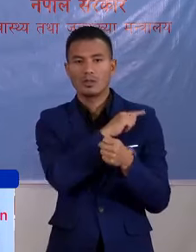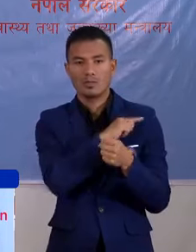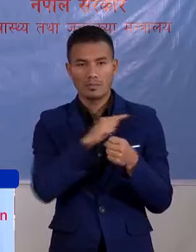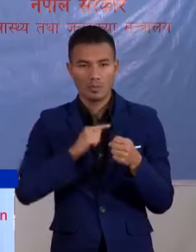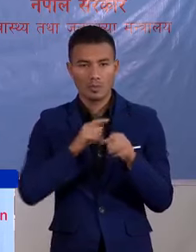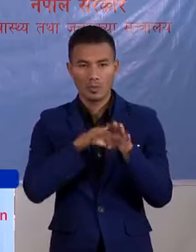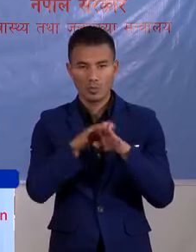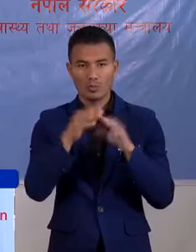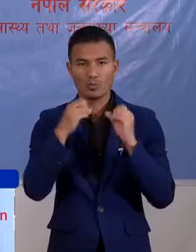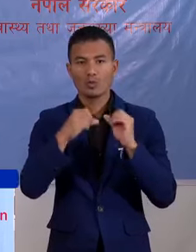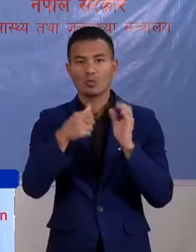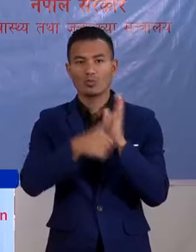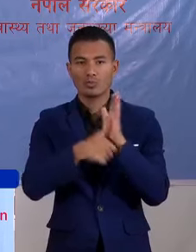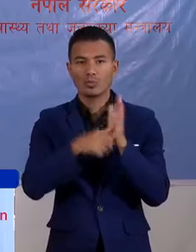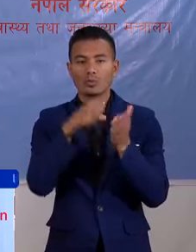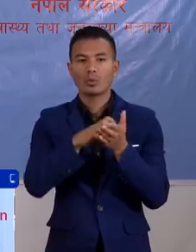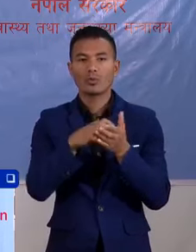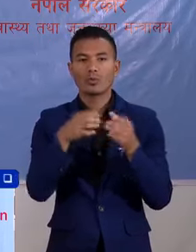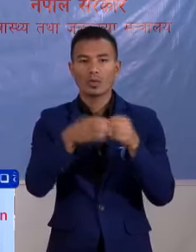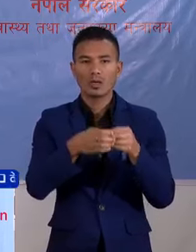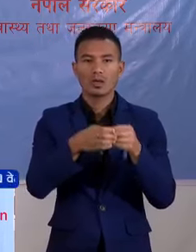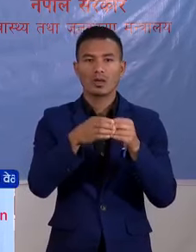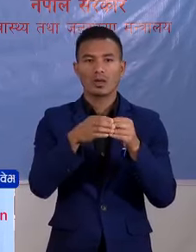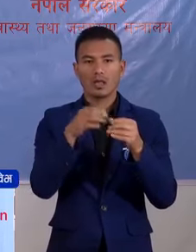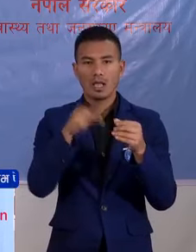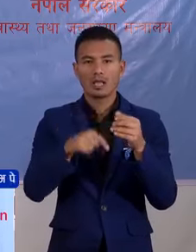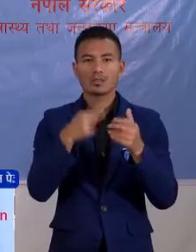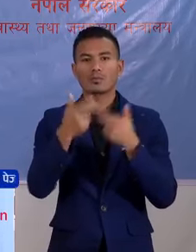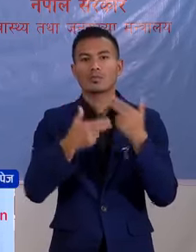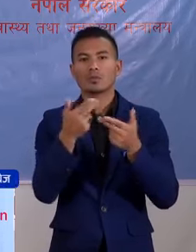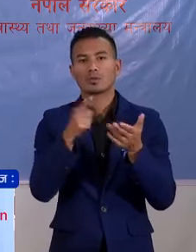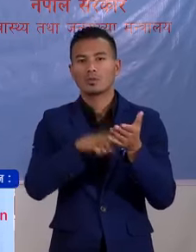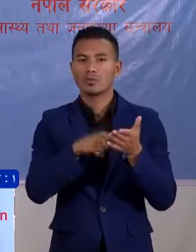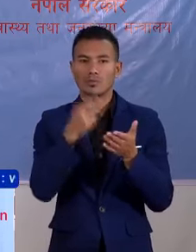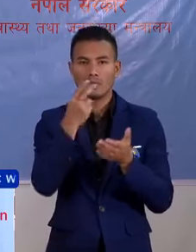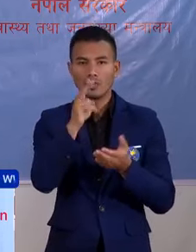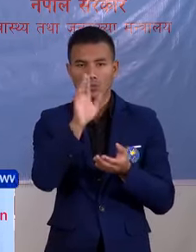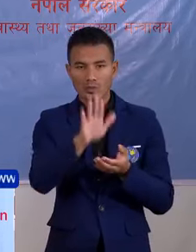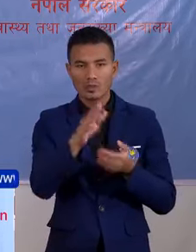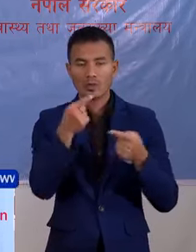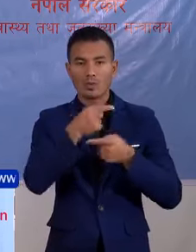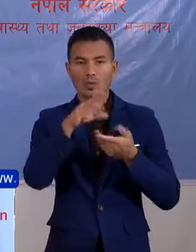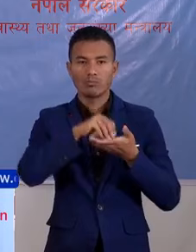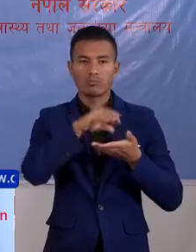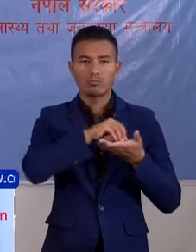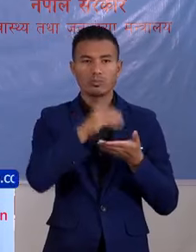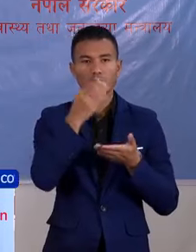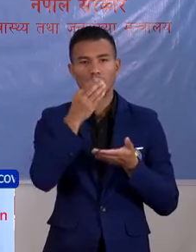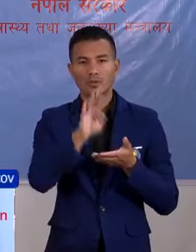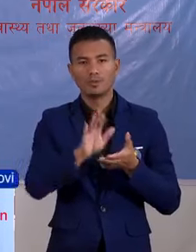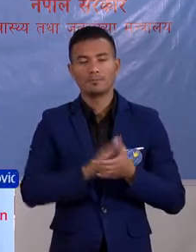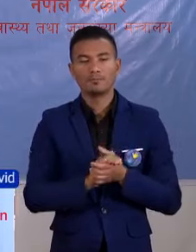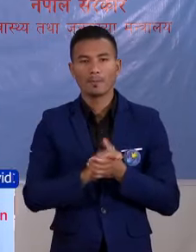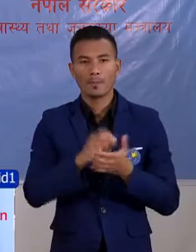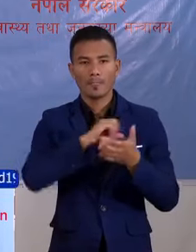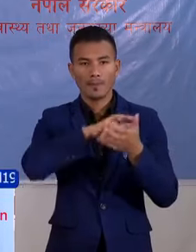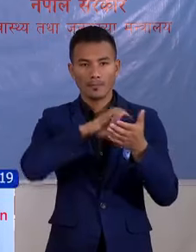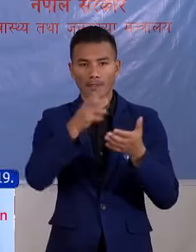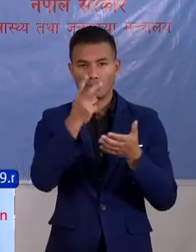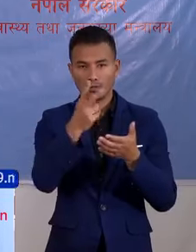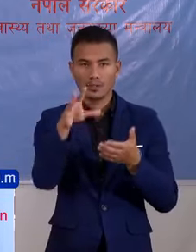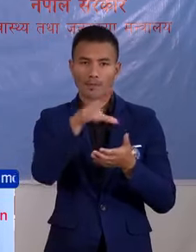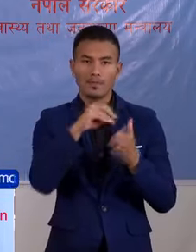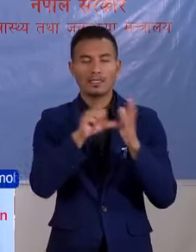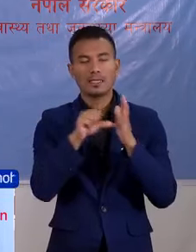का प्राविदी घरु सहित को टोली आज परिचालन भायको छा रा नमुना संकलन होने छा प्रदेश नमर दुई